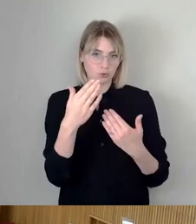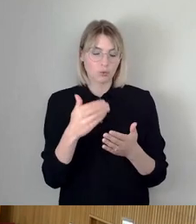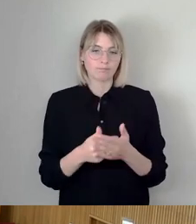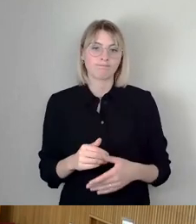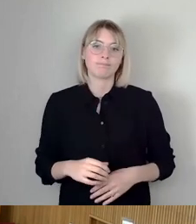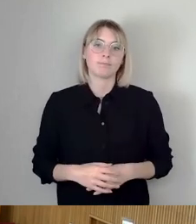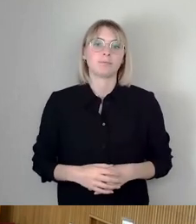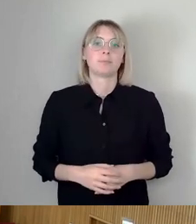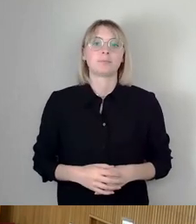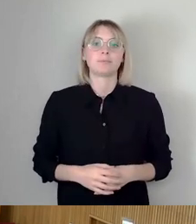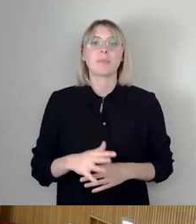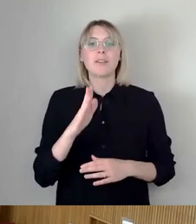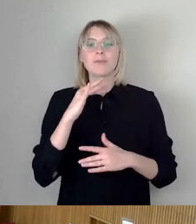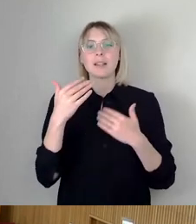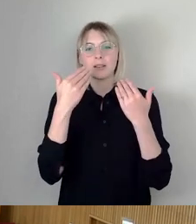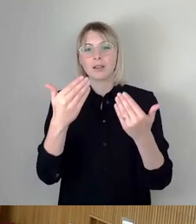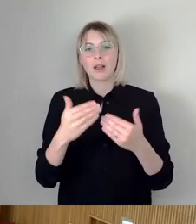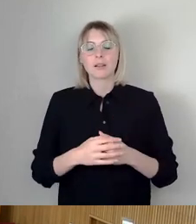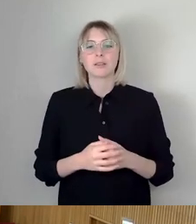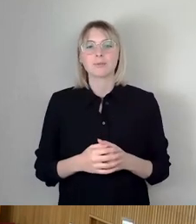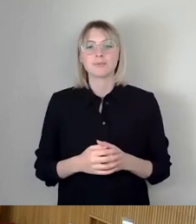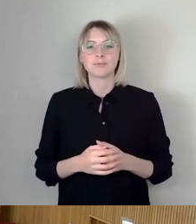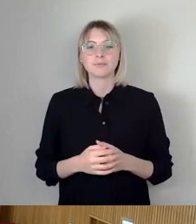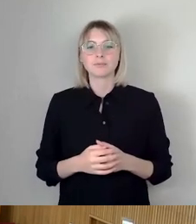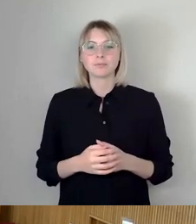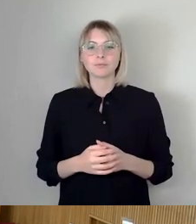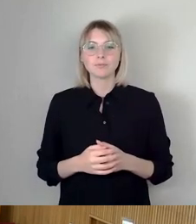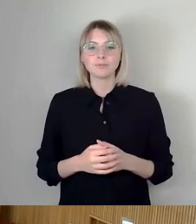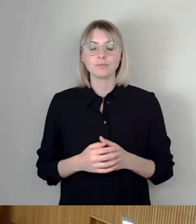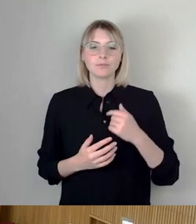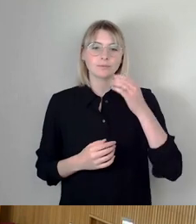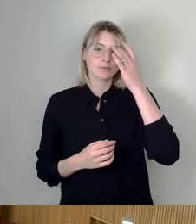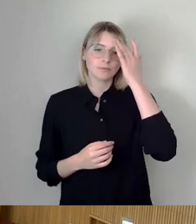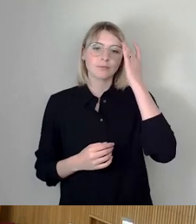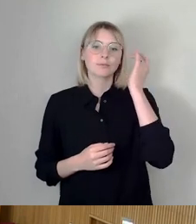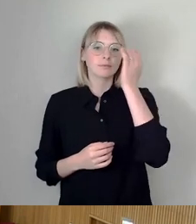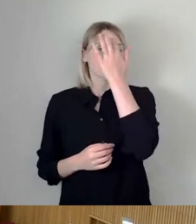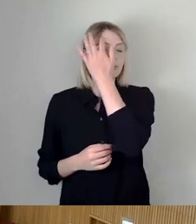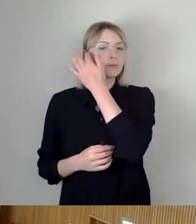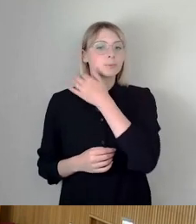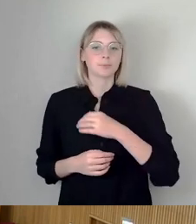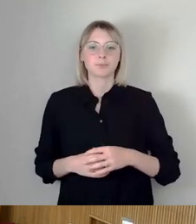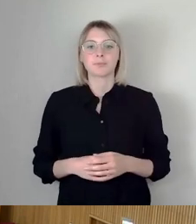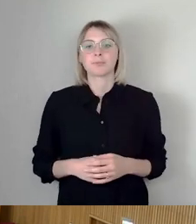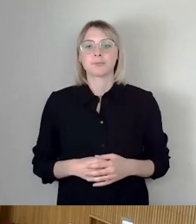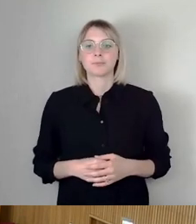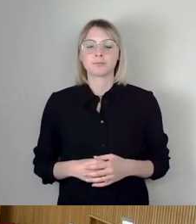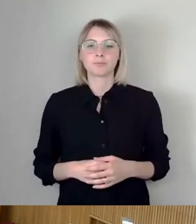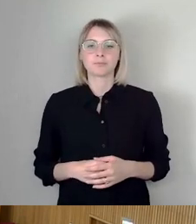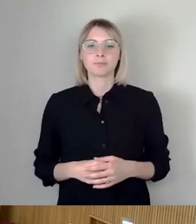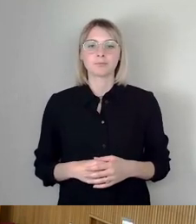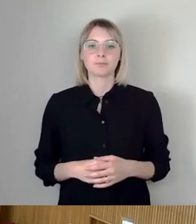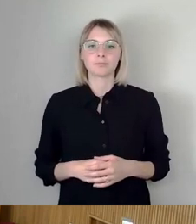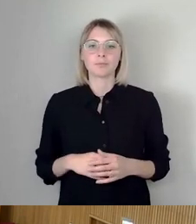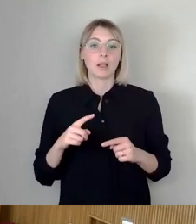Vielen Dank, Frau Anczak. So, dann kommen wir zum nächsten Bürger, der eine